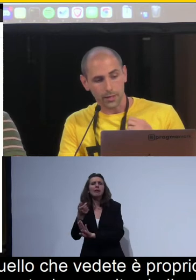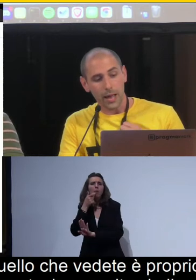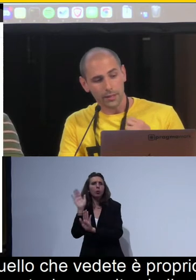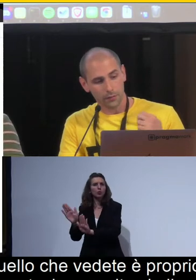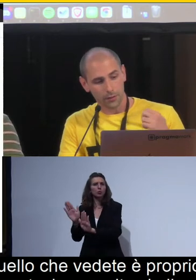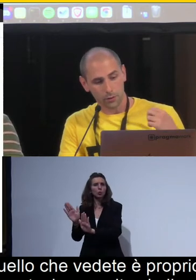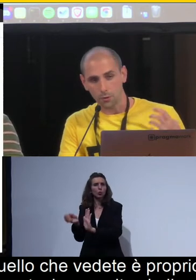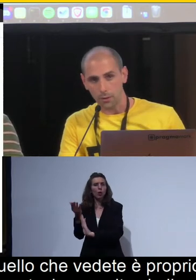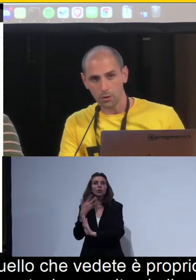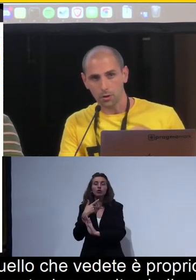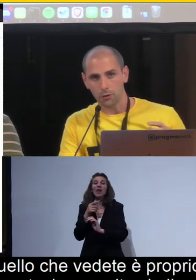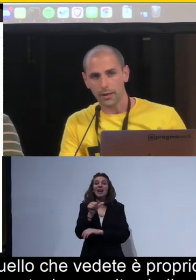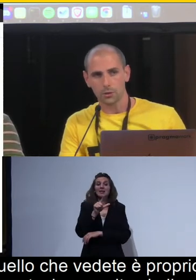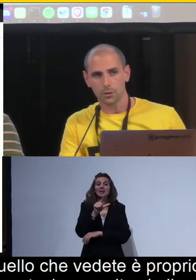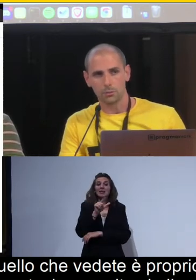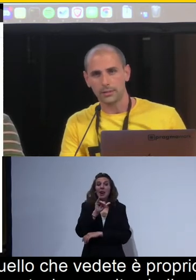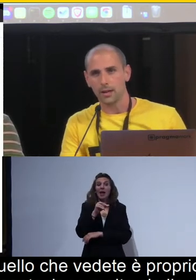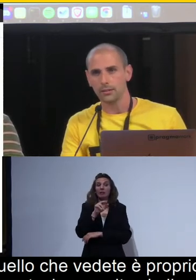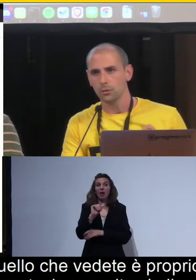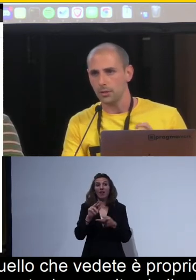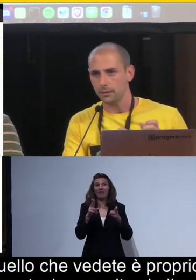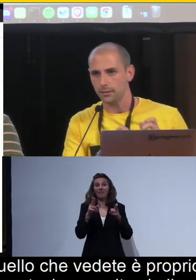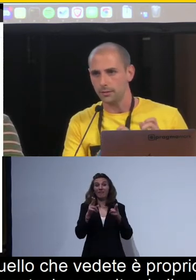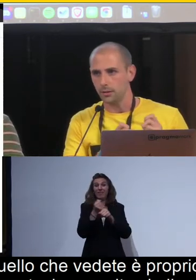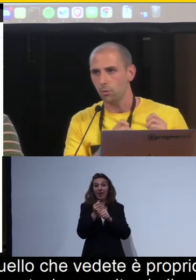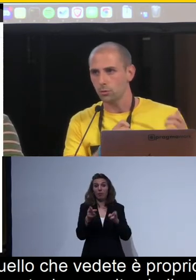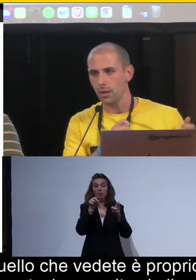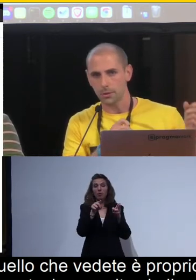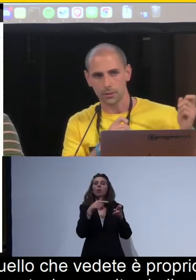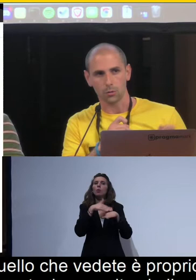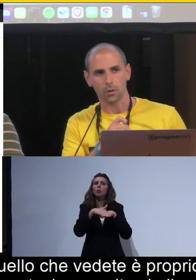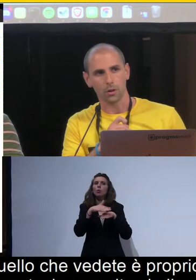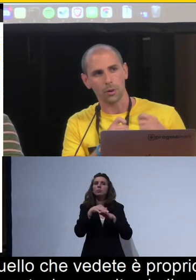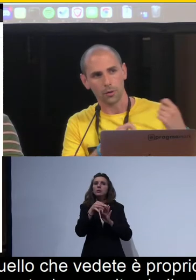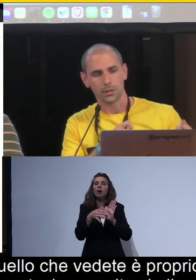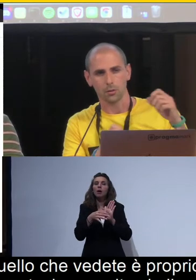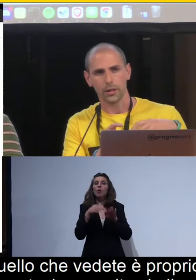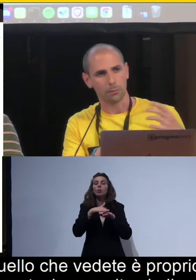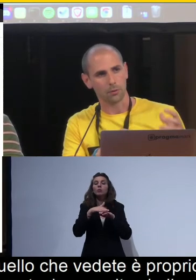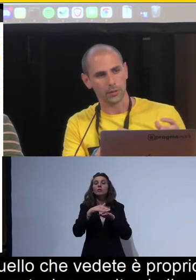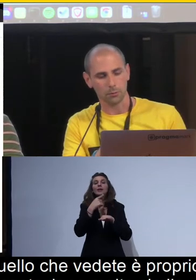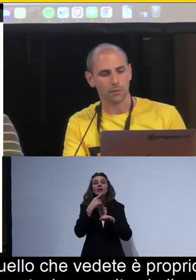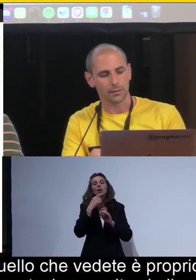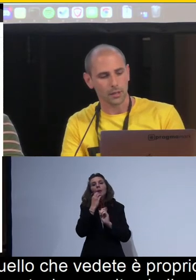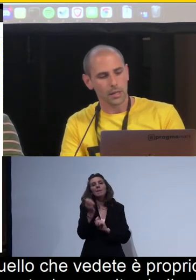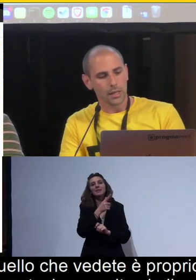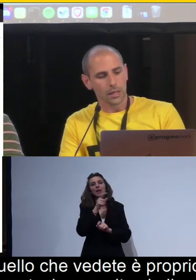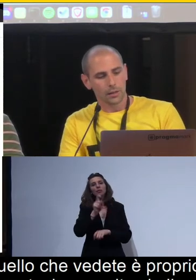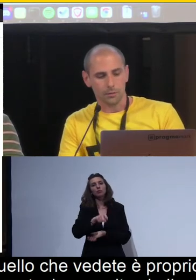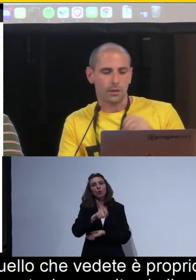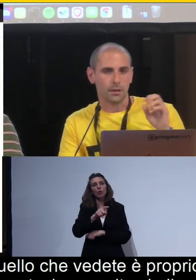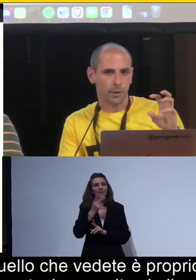Slidev come framework, offre anche la possibilità di tante utility molto utili al presentatore come l'annotazione che poi vedremo più avanti,